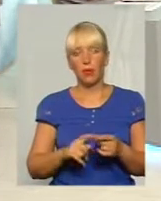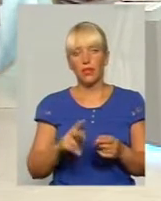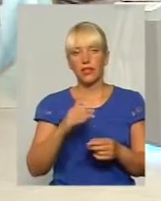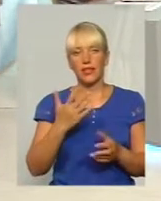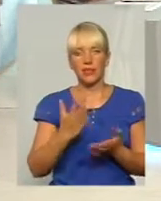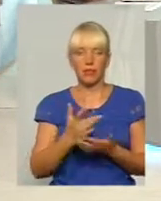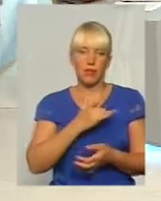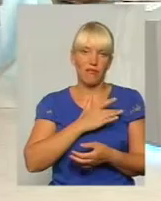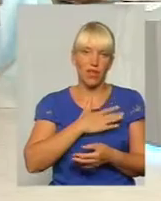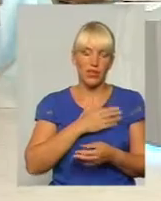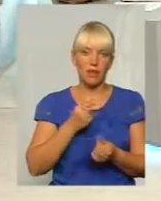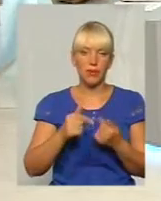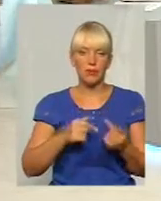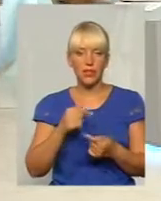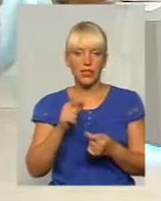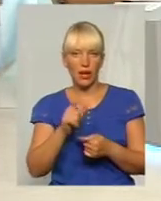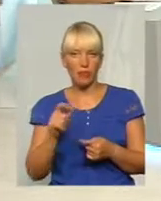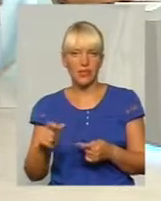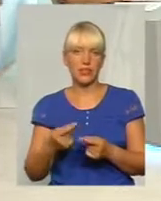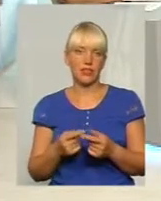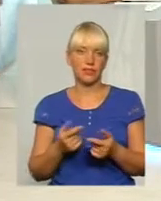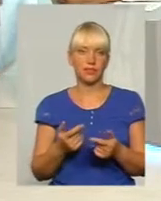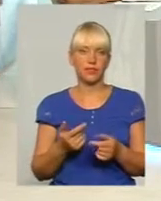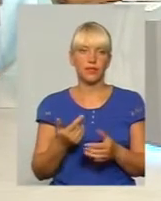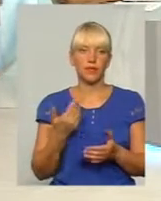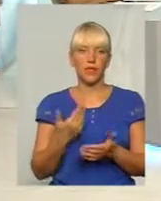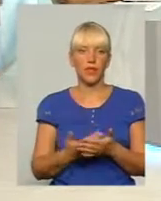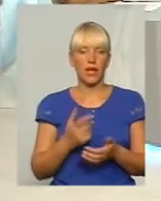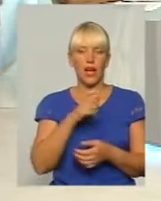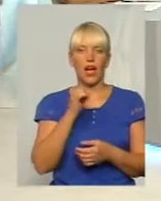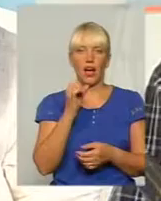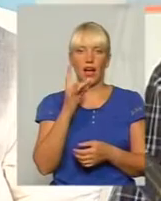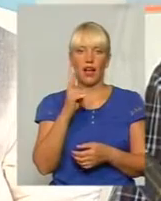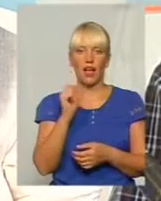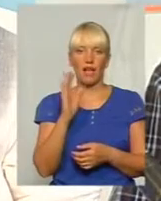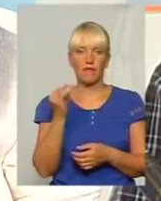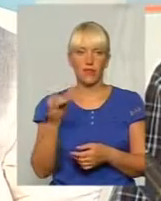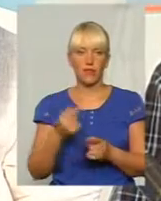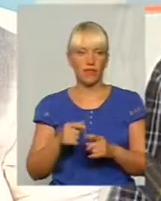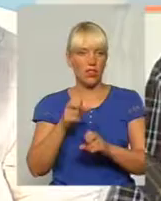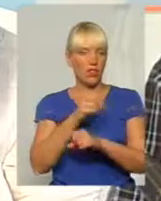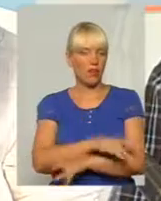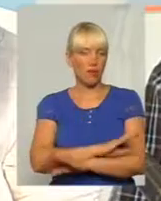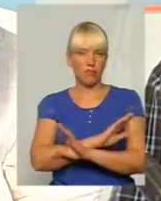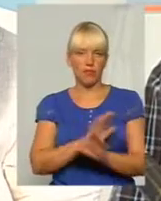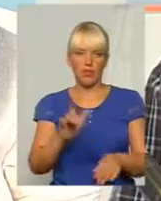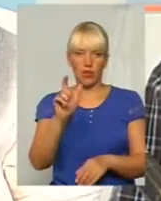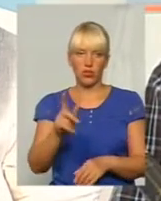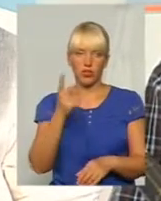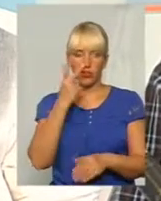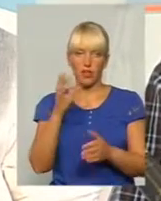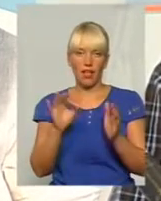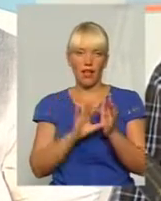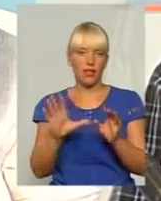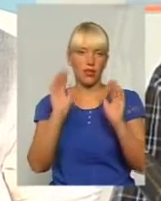підприємці... Той самий депутат Харкавий. Дуже небідна людина, виходячи з його електронної декларації.